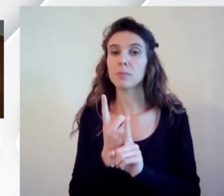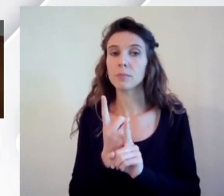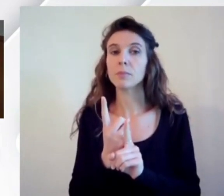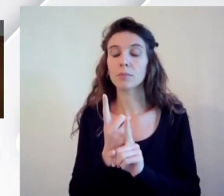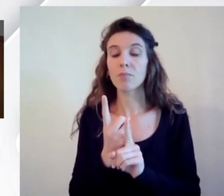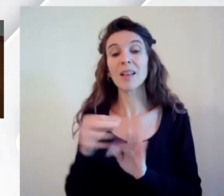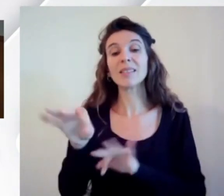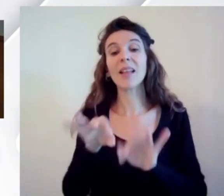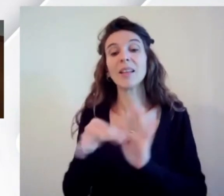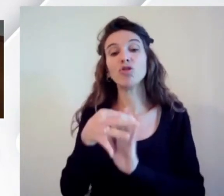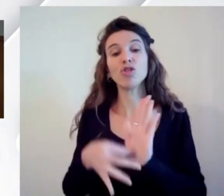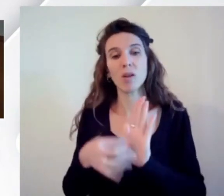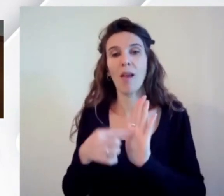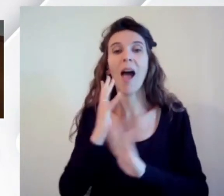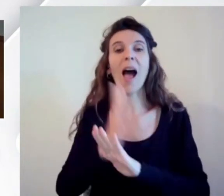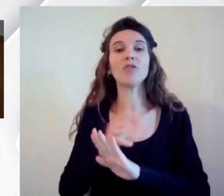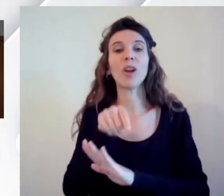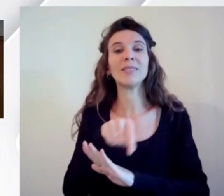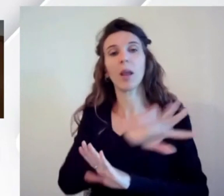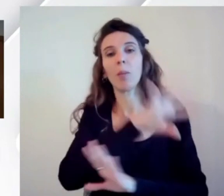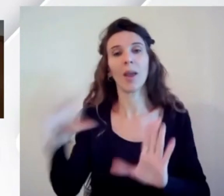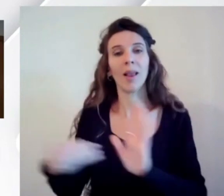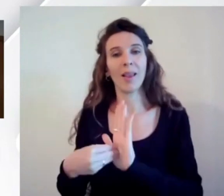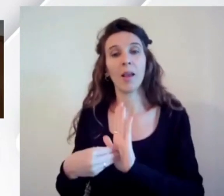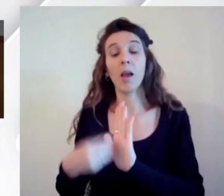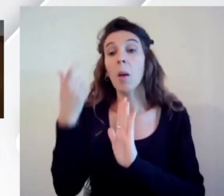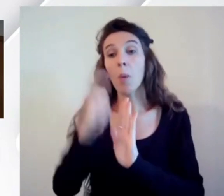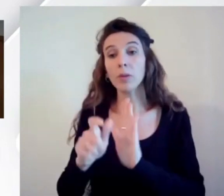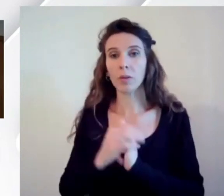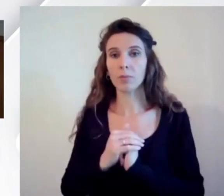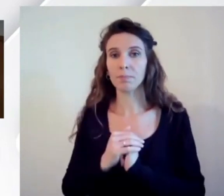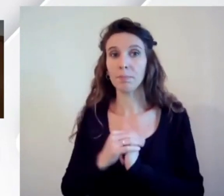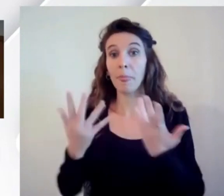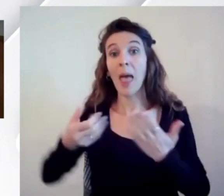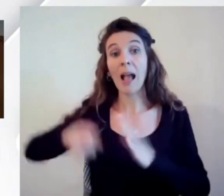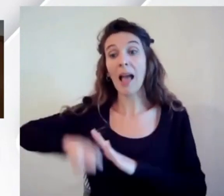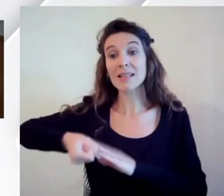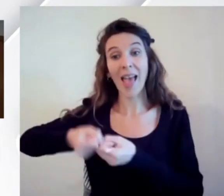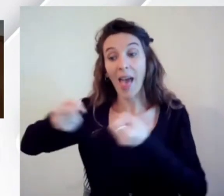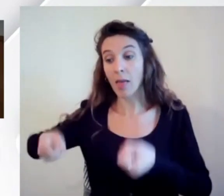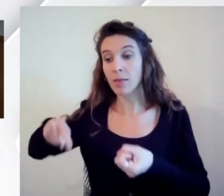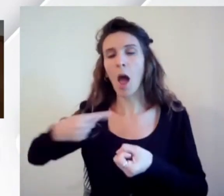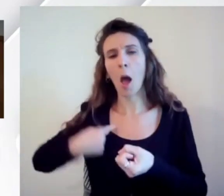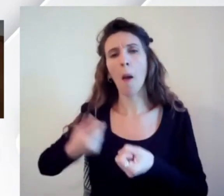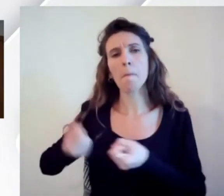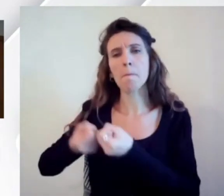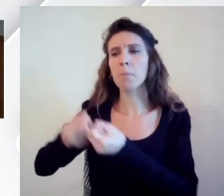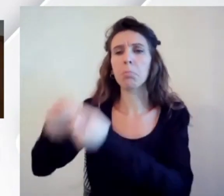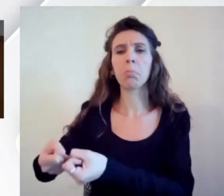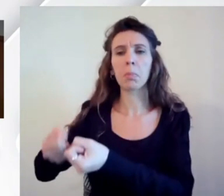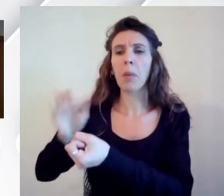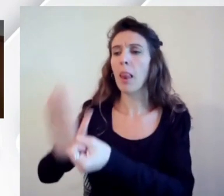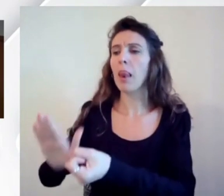accessibili non si può pensare che la cassetta degli attrezzi sia lì e costruisca da sola